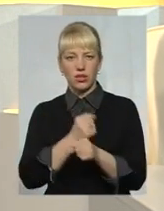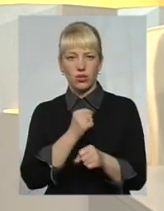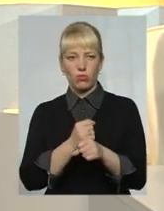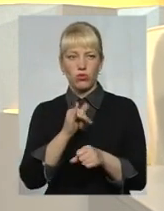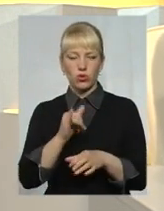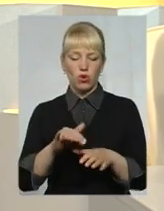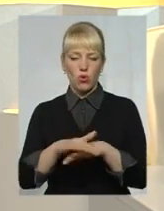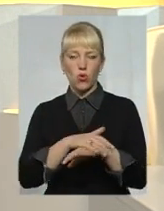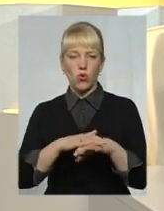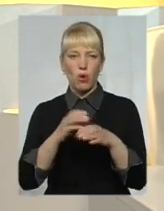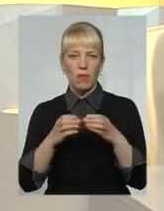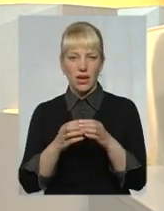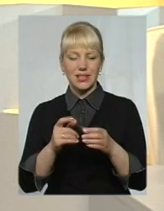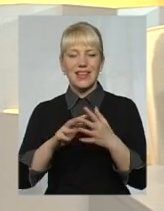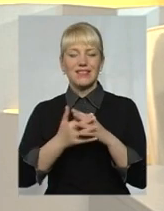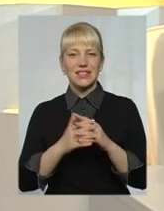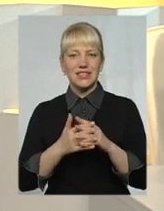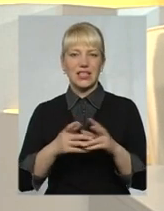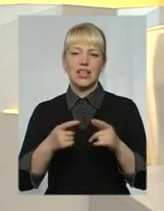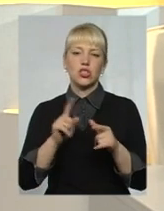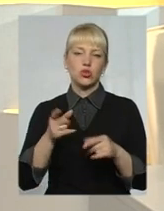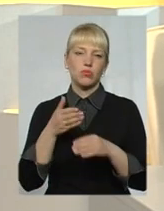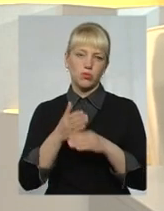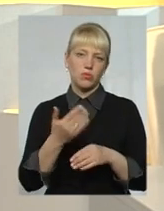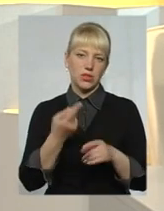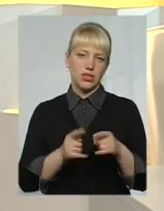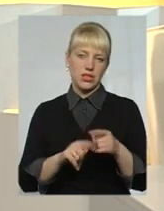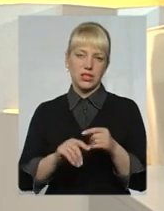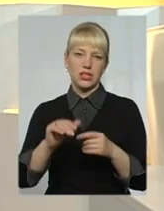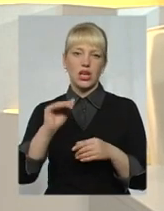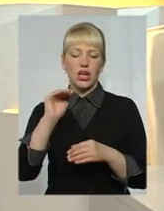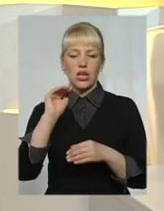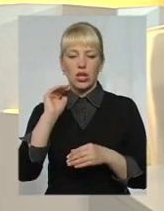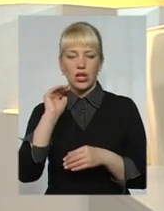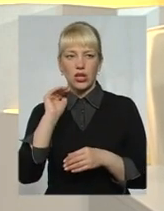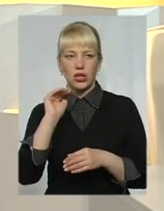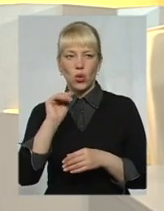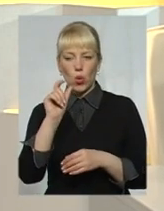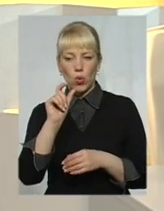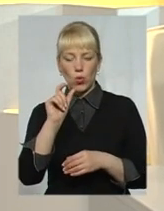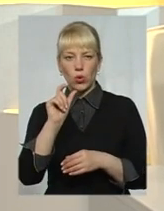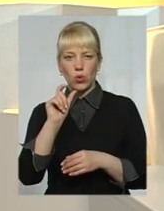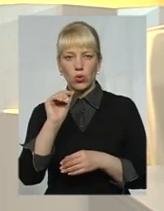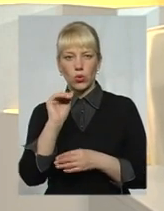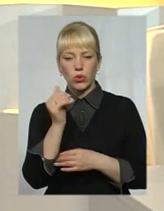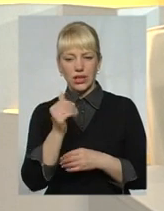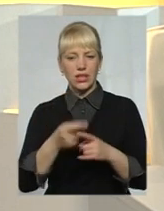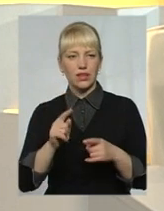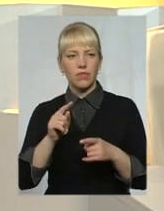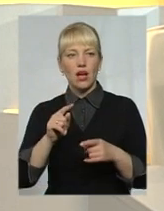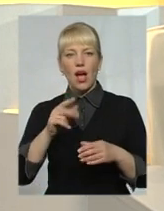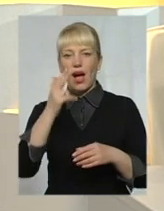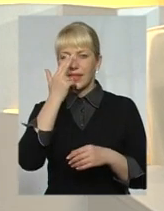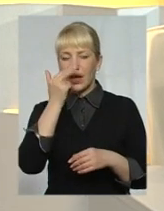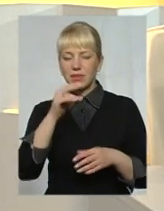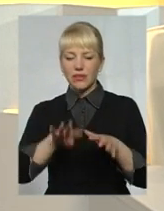громаді, в селі, щоб допомогти тій родині адаптуватися до нових обставин і адаптуватися